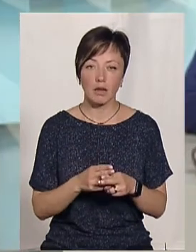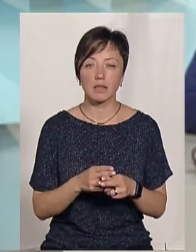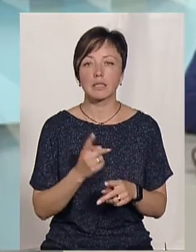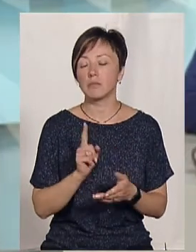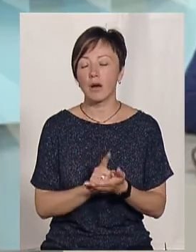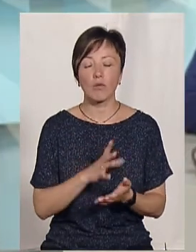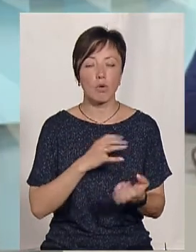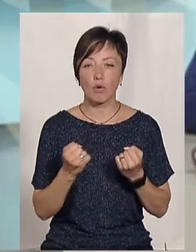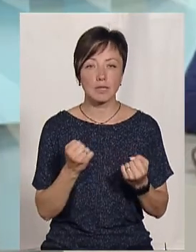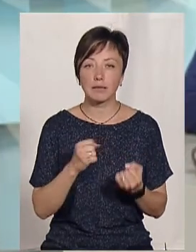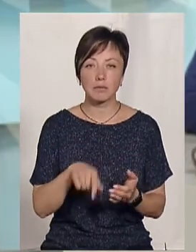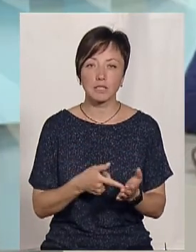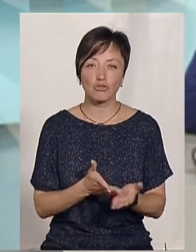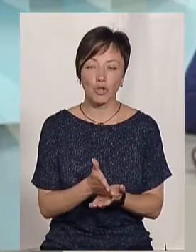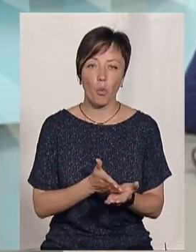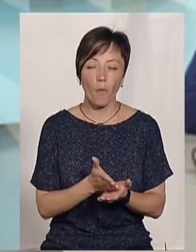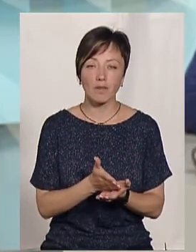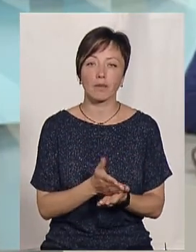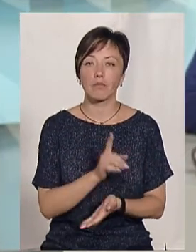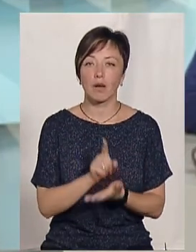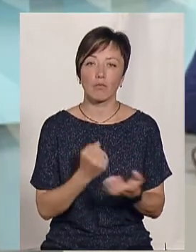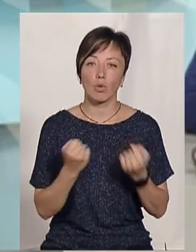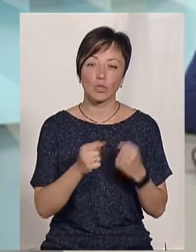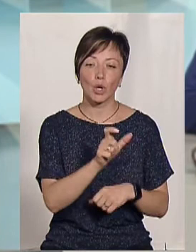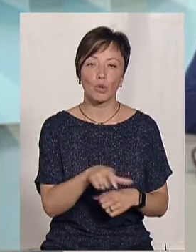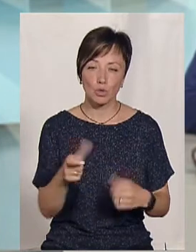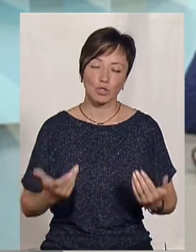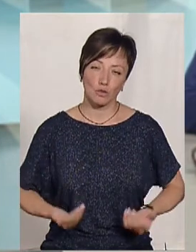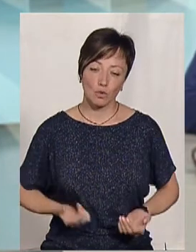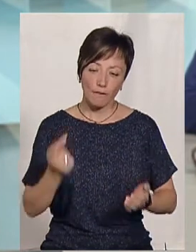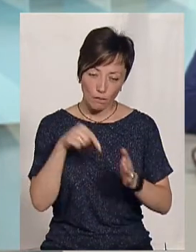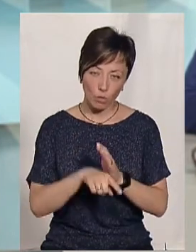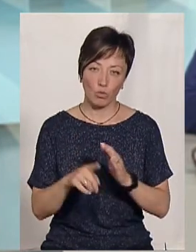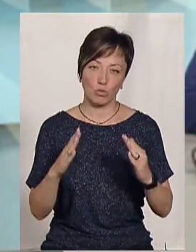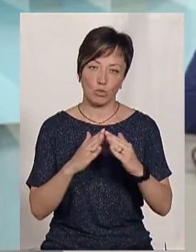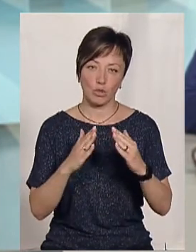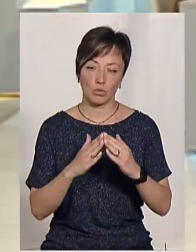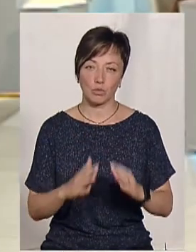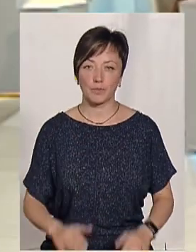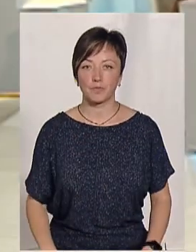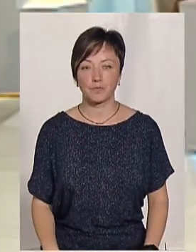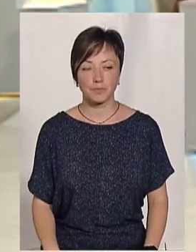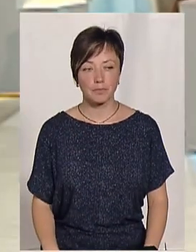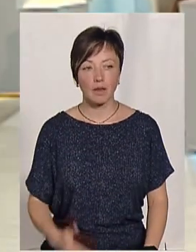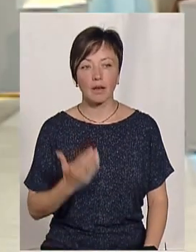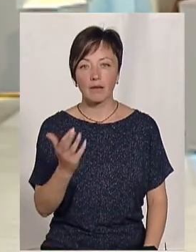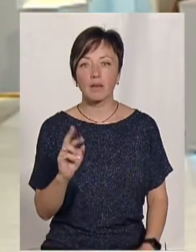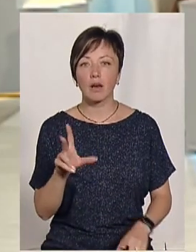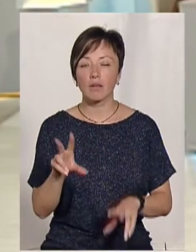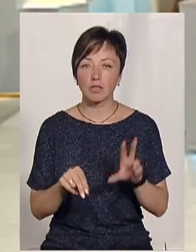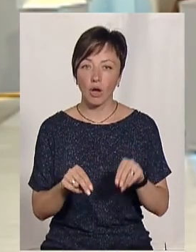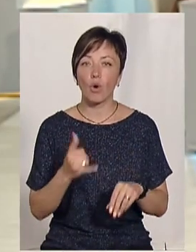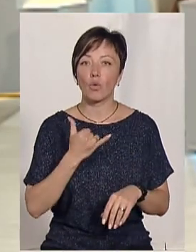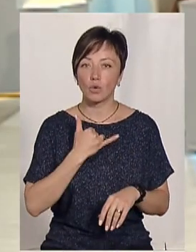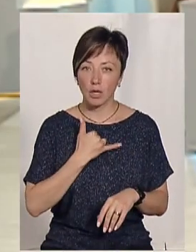мають боротися не міські чиновники, це мають боротися мешканці, які живуть у цьому будинку. У нас було